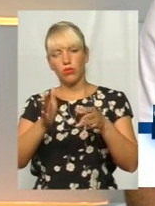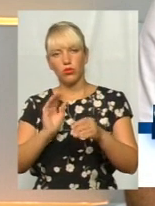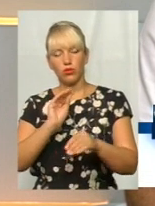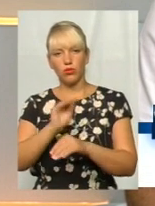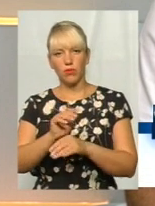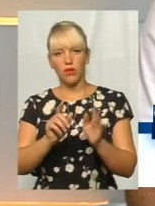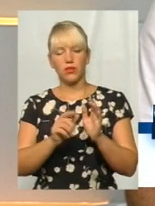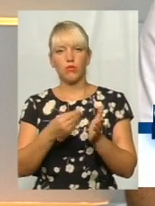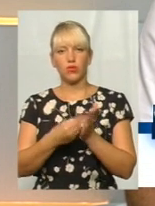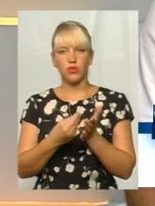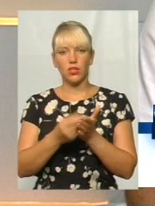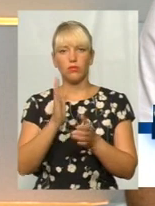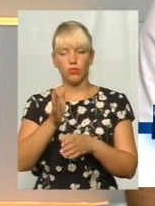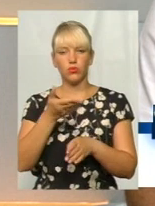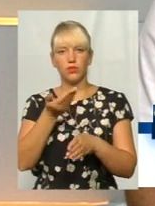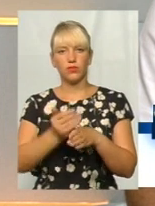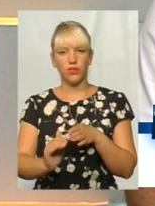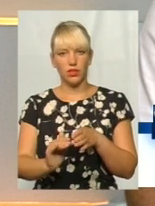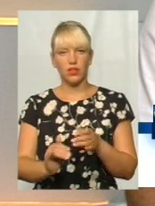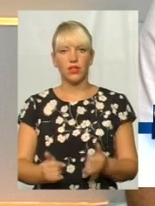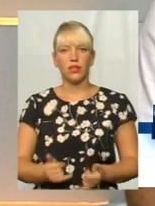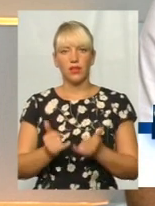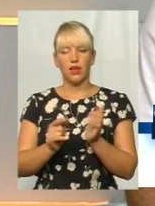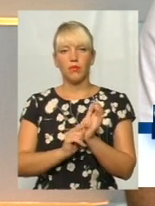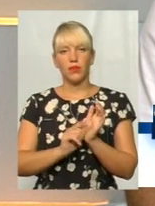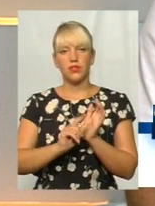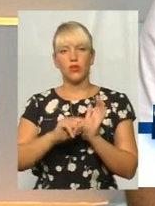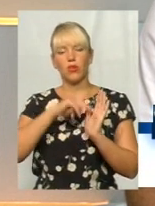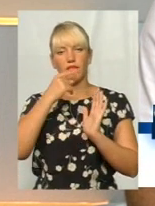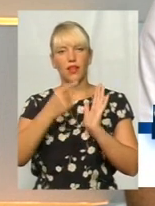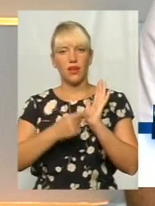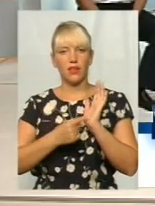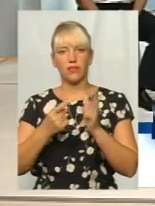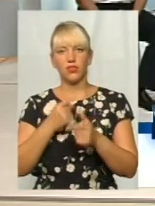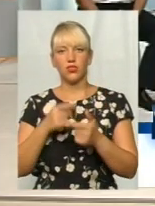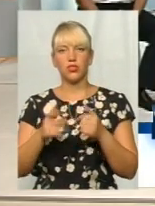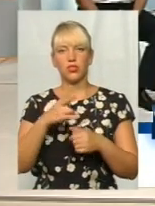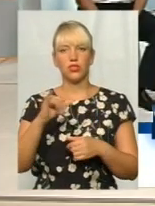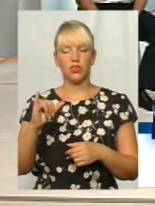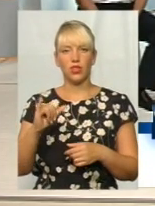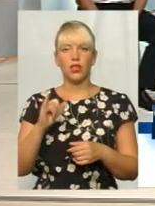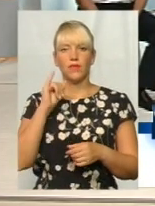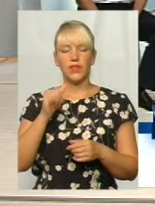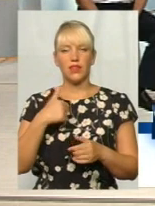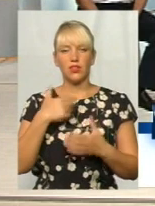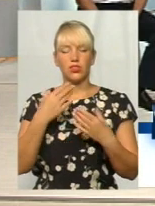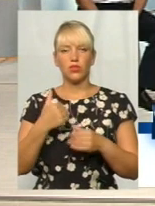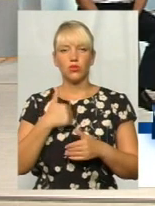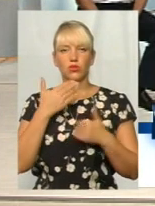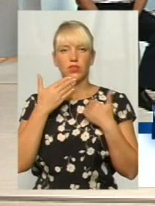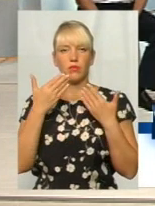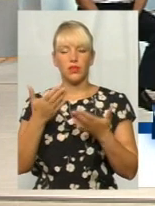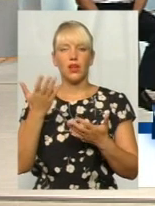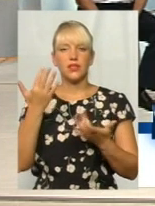буде бюджет виділен пенсіонерам чи ні? Я хочу запитати, скільки я буду